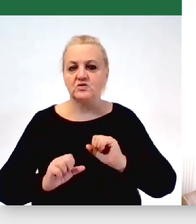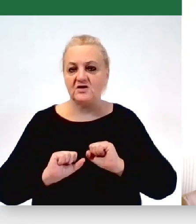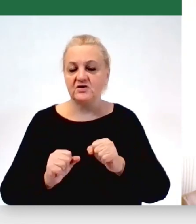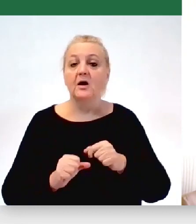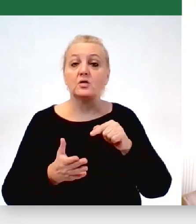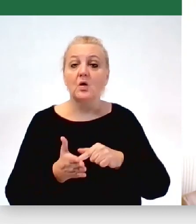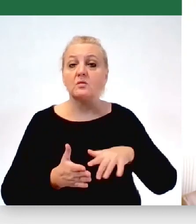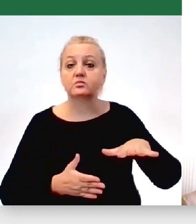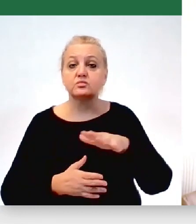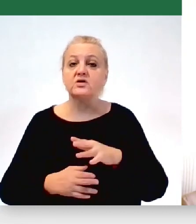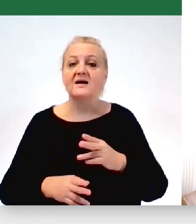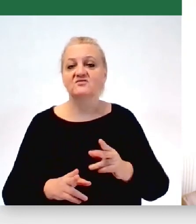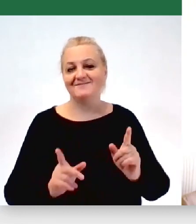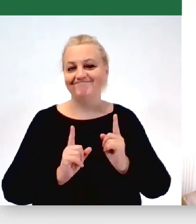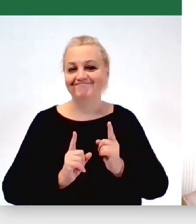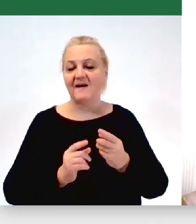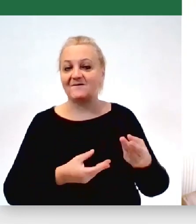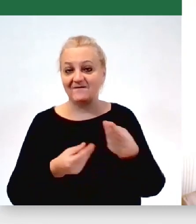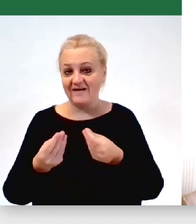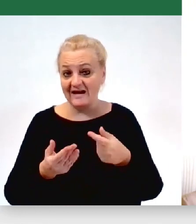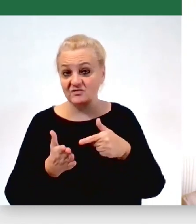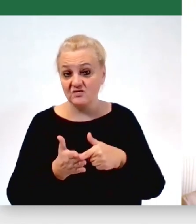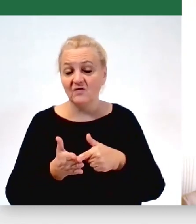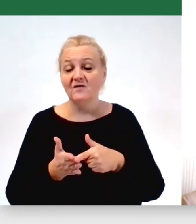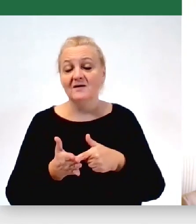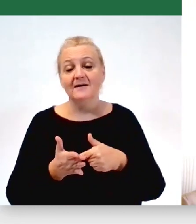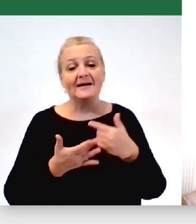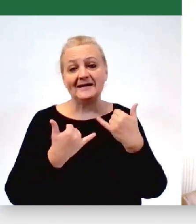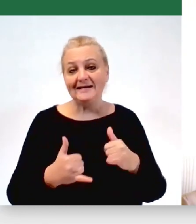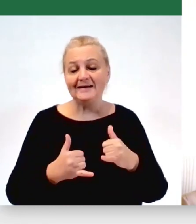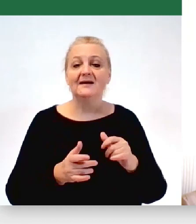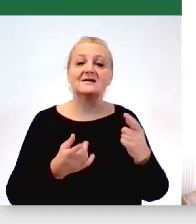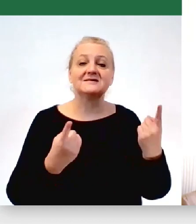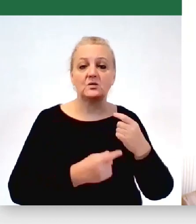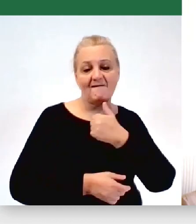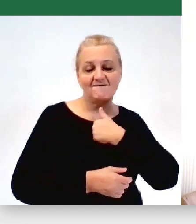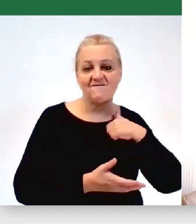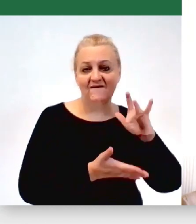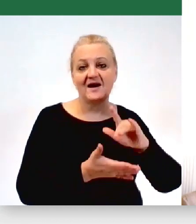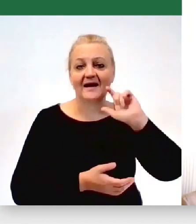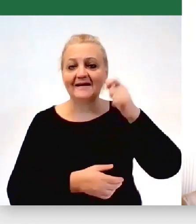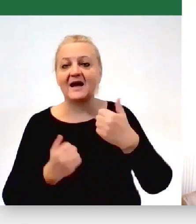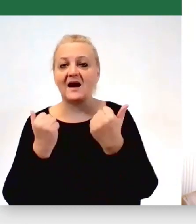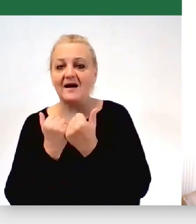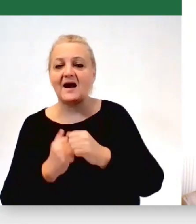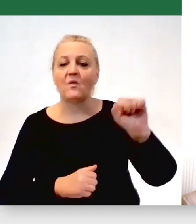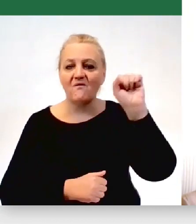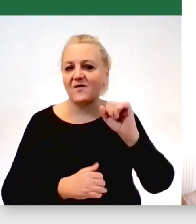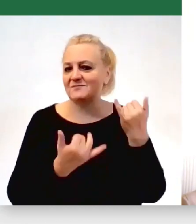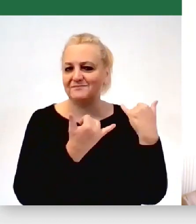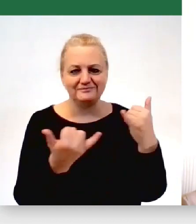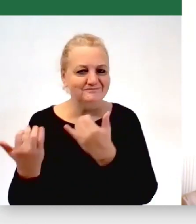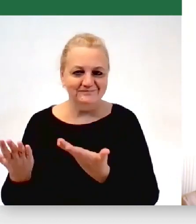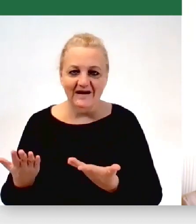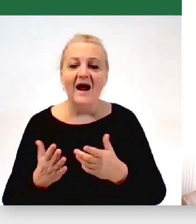autonomii finansowej, mimo wszystko, jest bardzo inna w przypadku Warszawy, Gdańska, Krakowa, Wrocławia, a